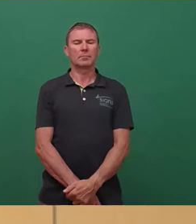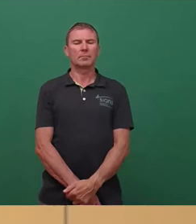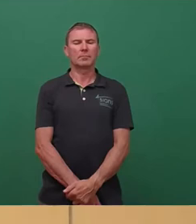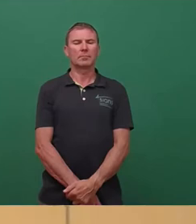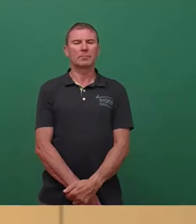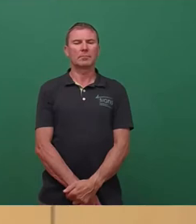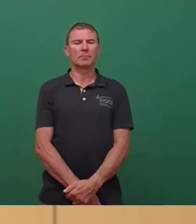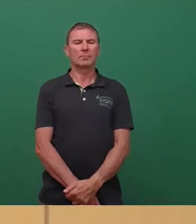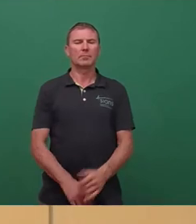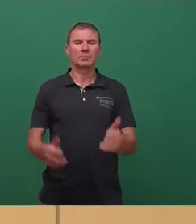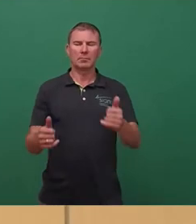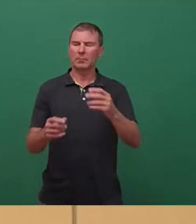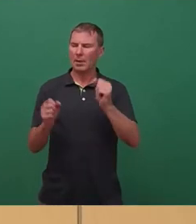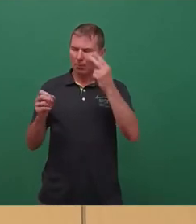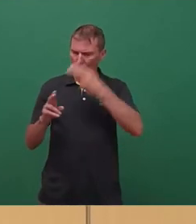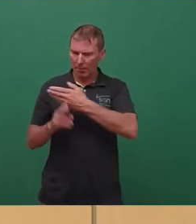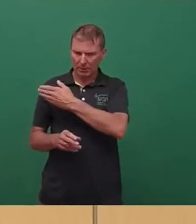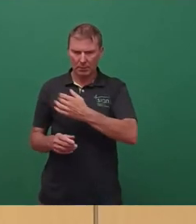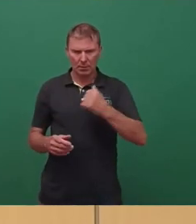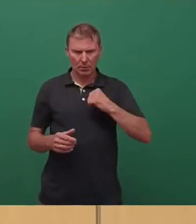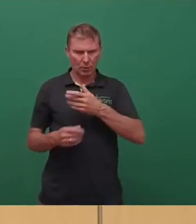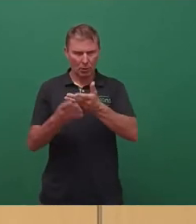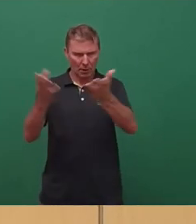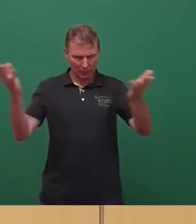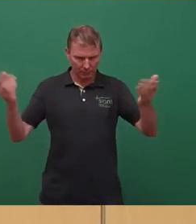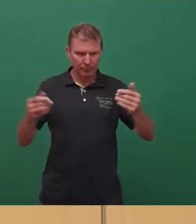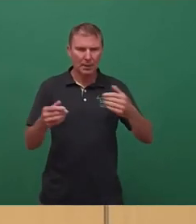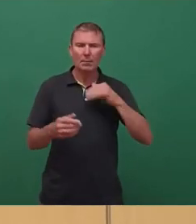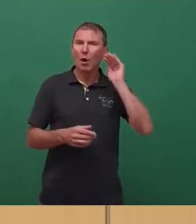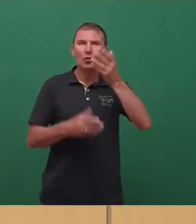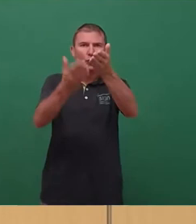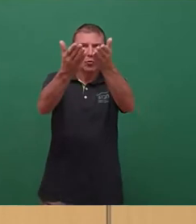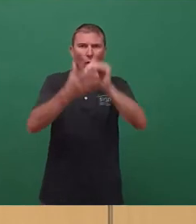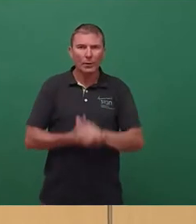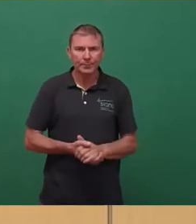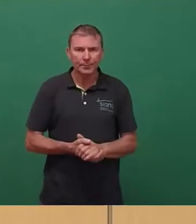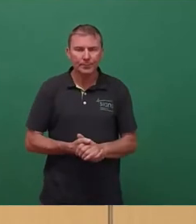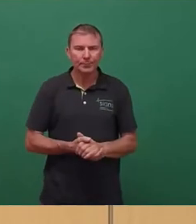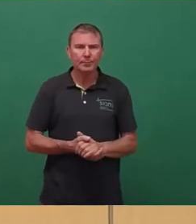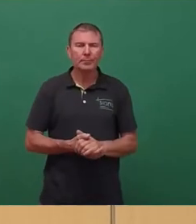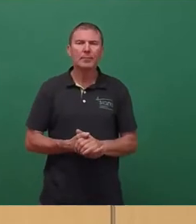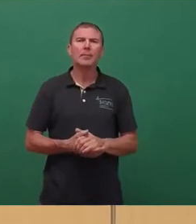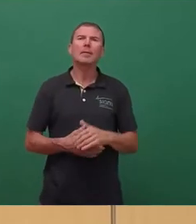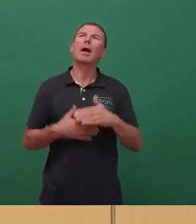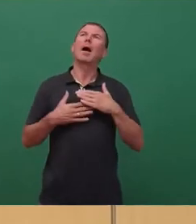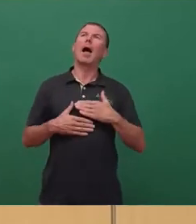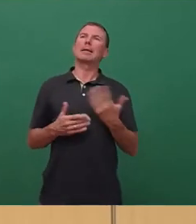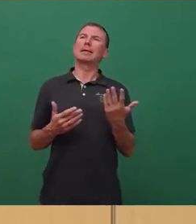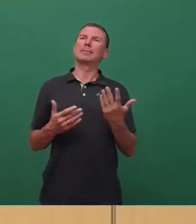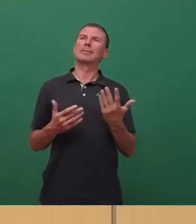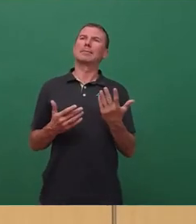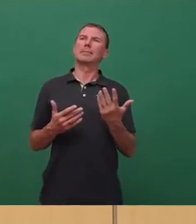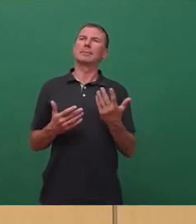Sehr geehrter Herr Oberbürgermeister, liebe Kolleginnen und Kollegen, liebe Zuhörer. Angenehmerweise hat sich bereits